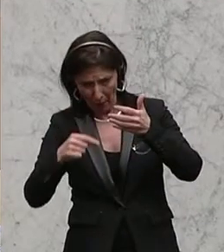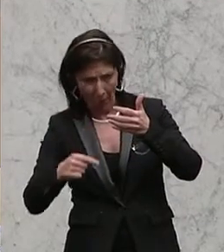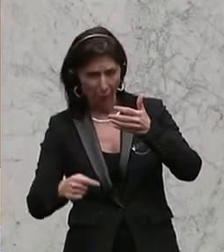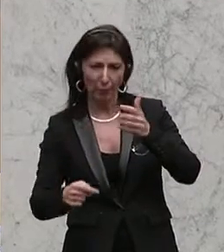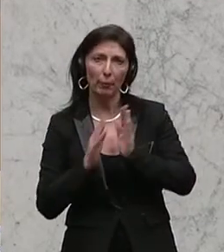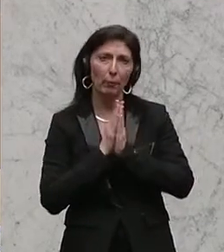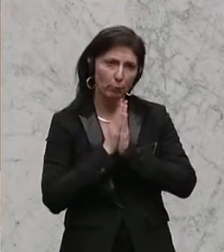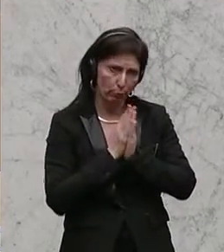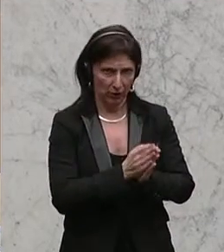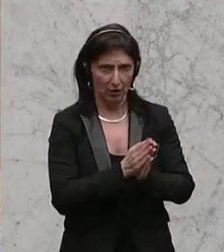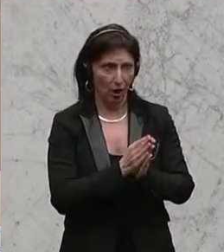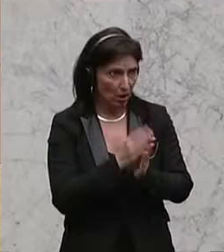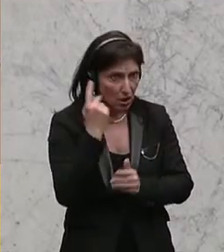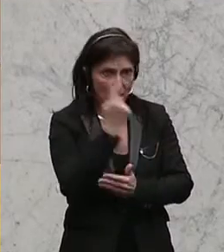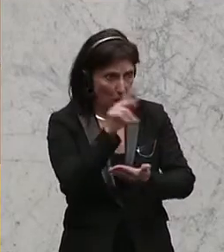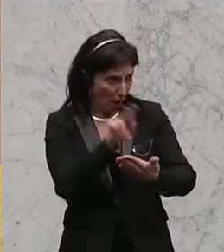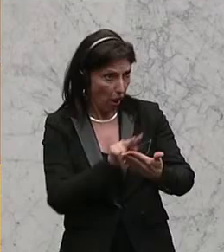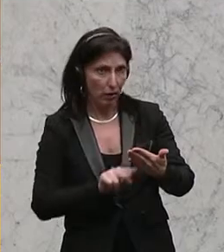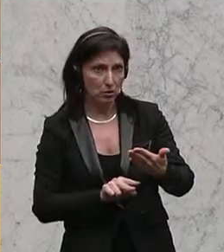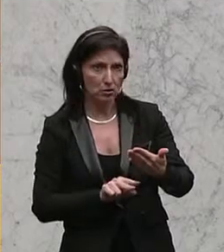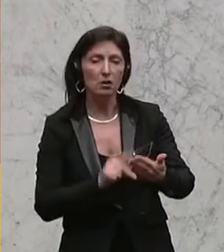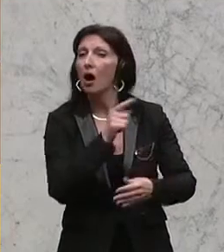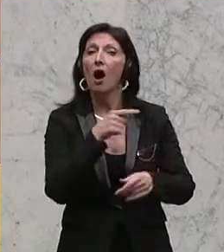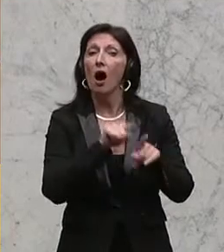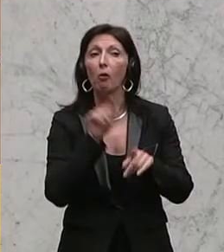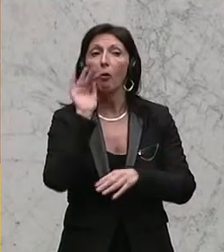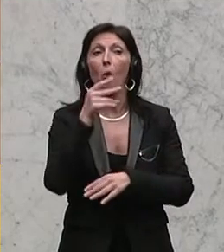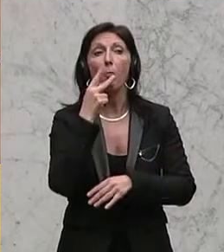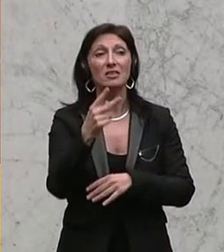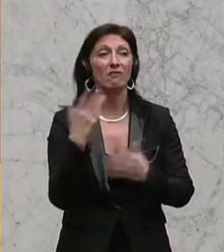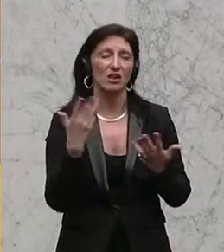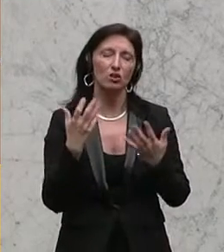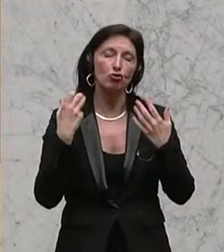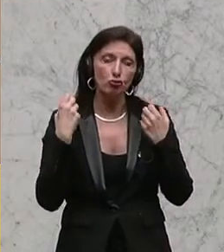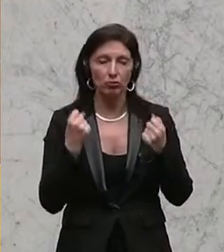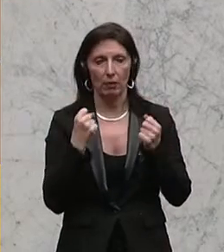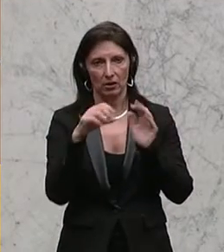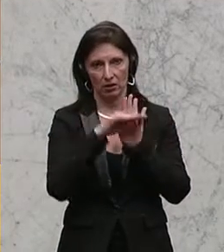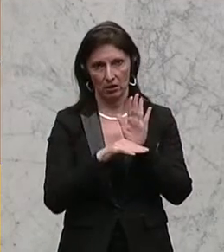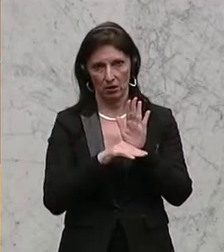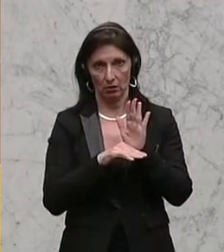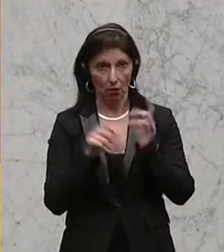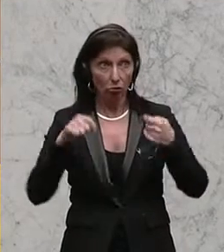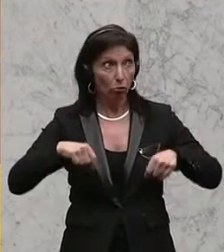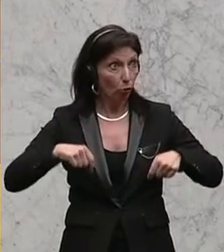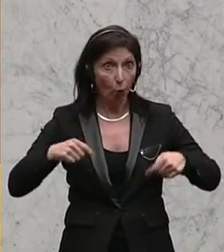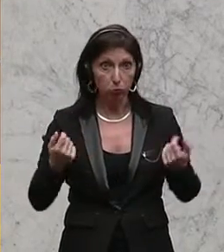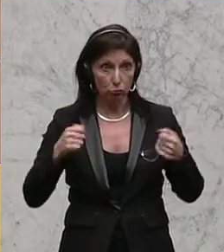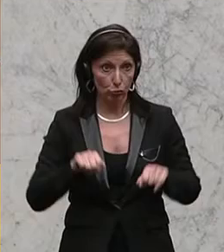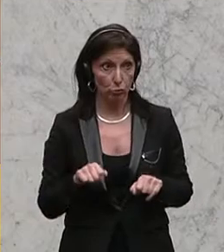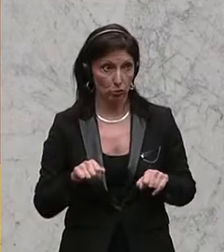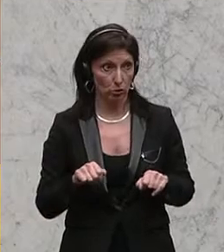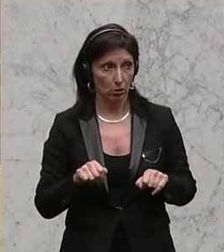bitte Sie wirklich einmal nachzulesen. Des Weiteren haben Sie auch übersehen das Stabilitätsgesetz, immerhin hier im Hohen Haus beschlossen.